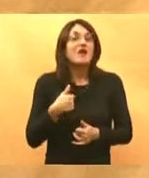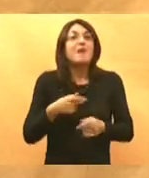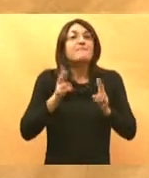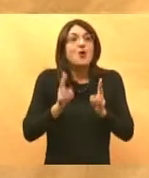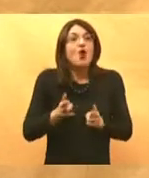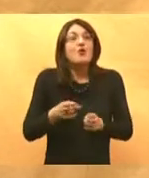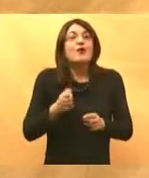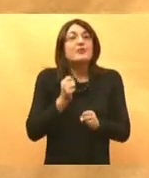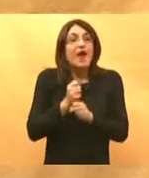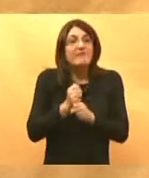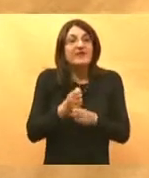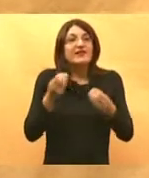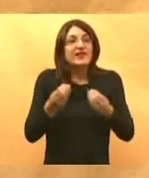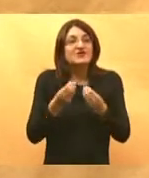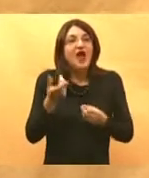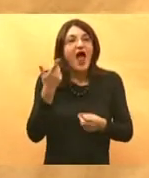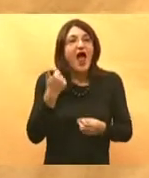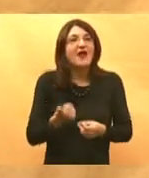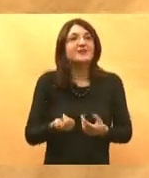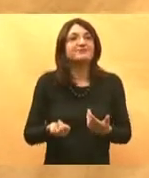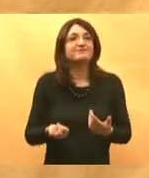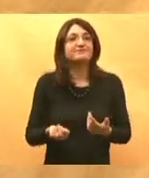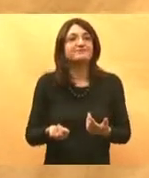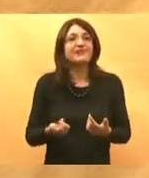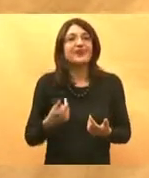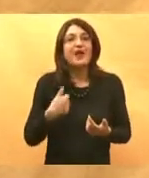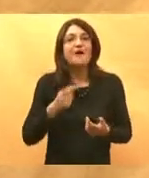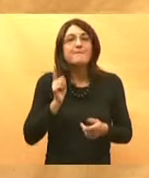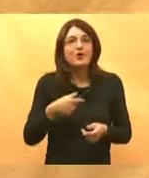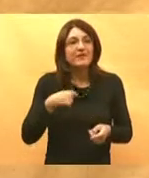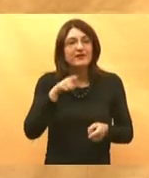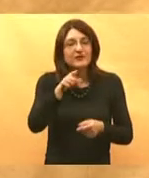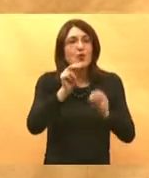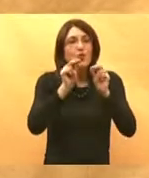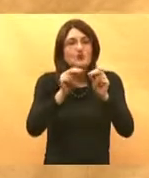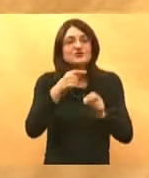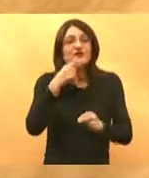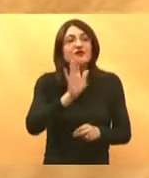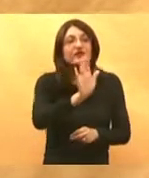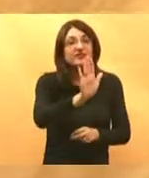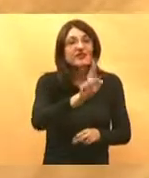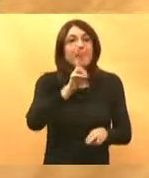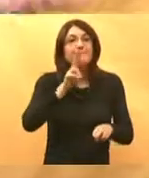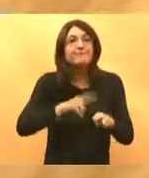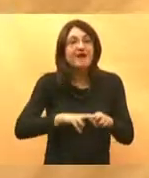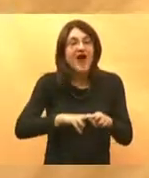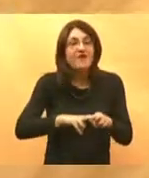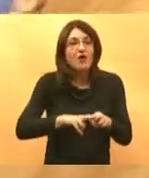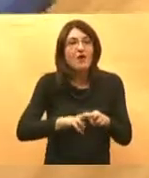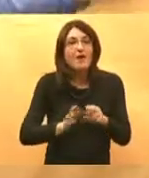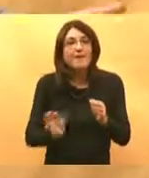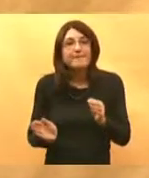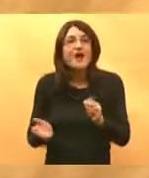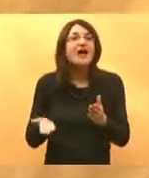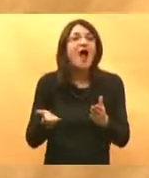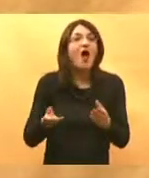isto tako jako nezahvalan u situacijama kad mi moramo učiti pacijenta njegovim pravima na njegovih ono